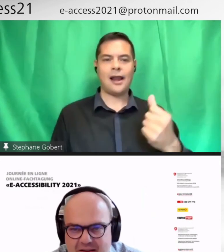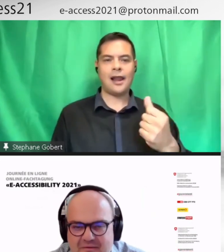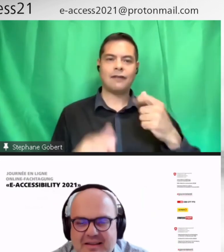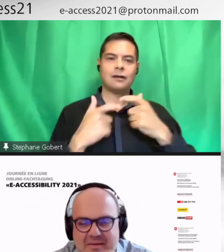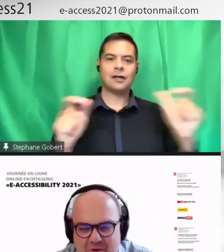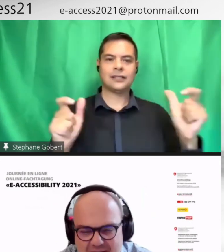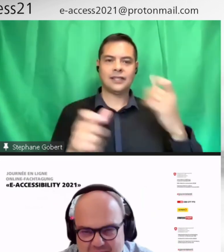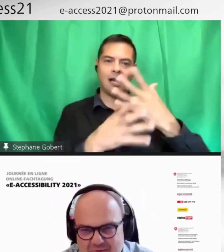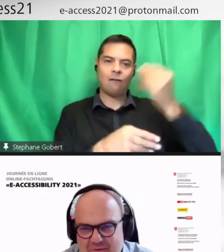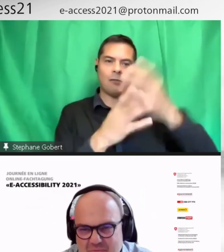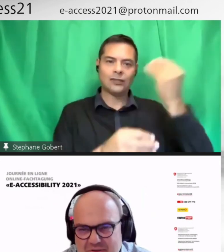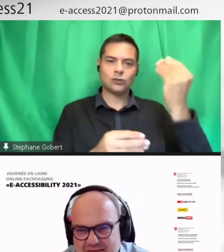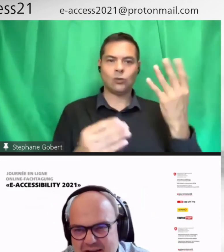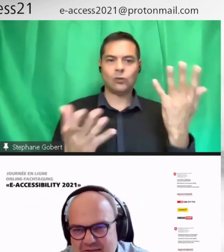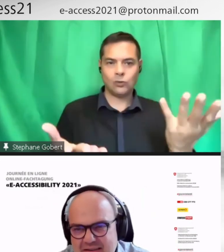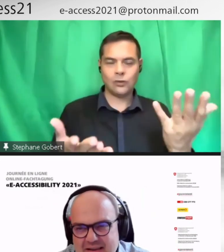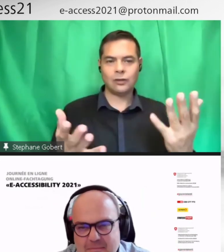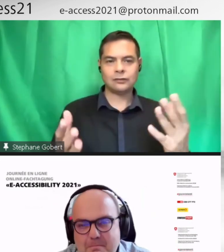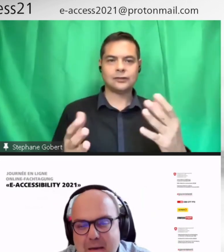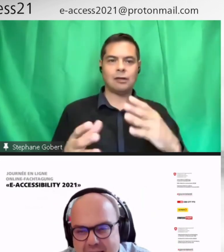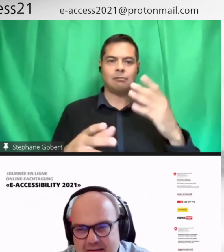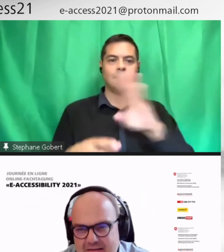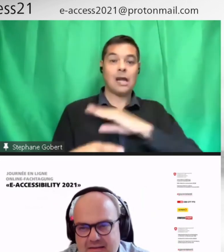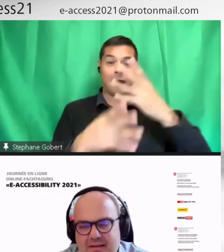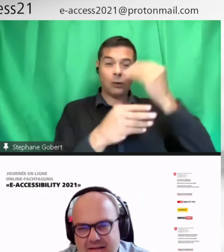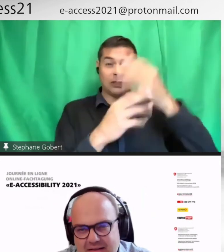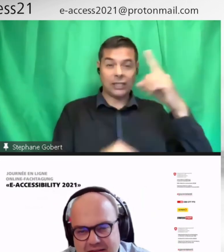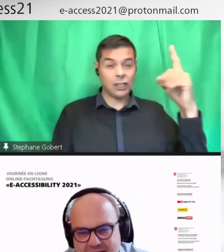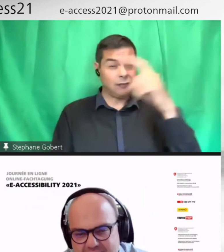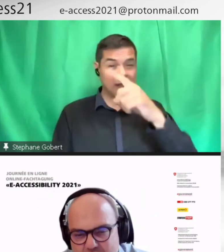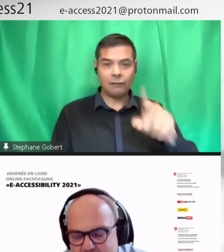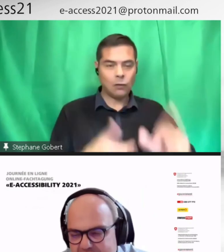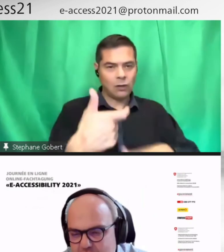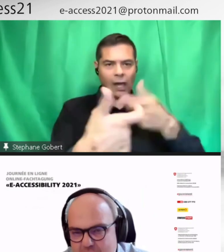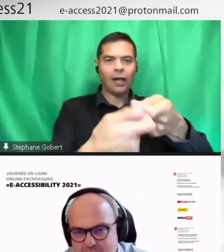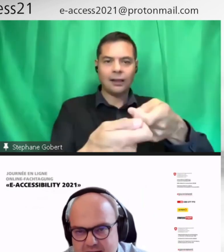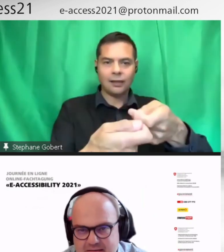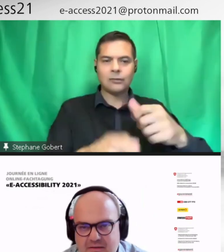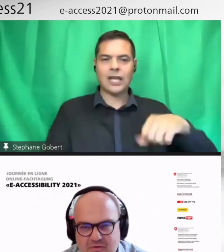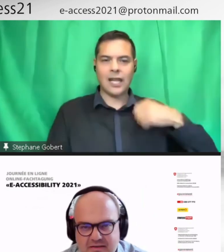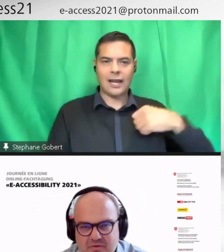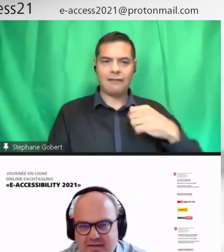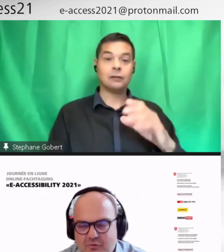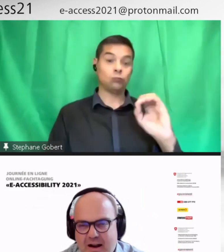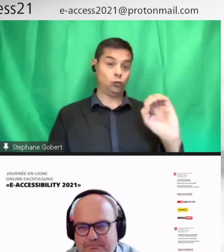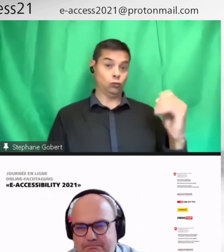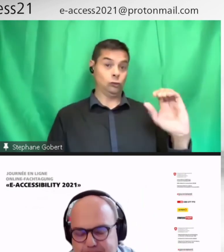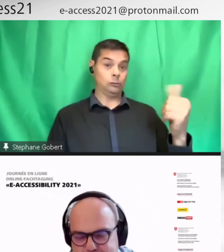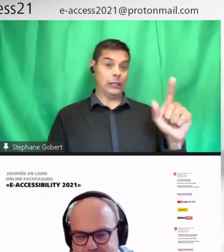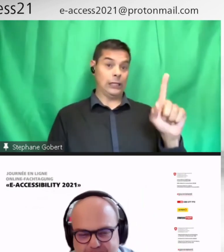Là,'est un peu la musique d'avenir, mais le numérique nous permet d'avancer dans cette voie-là.